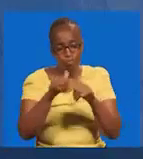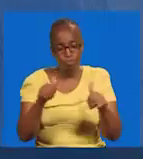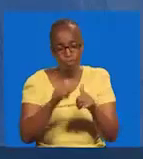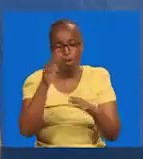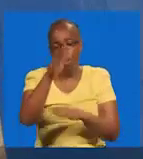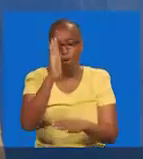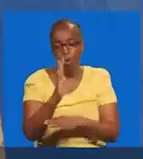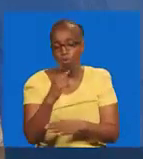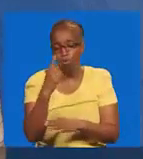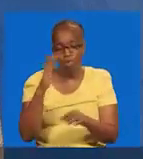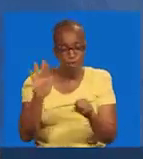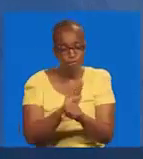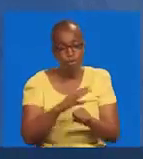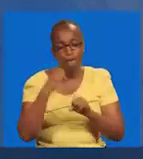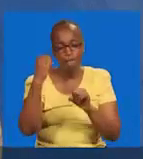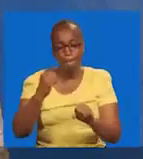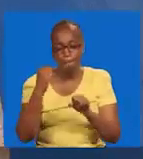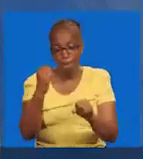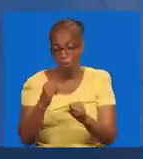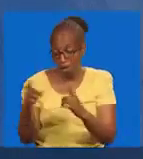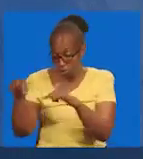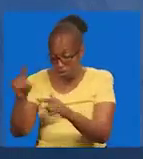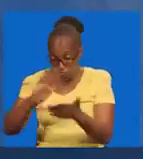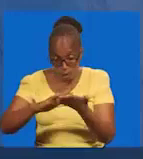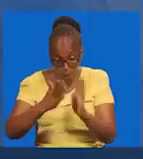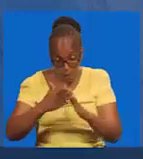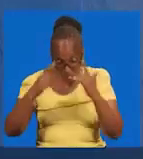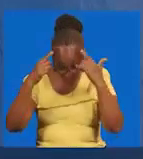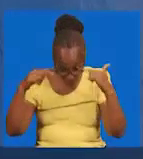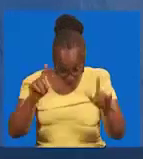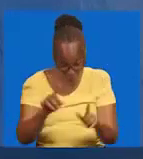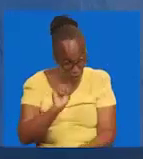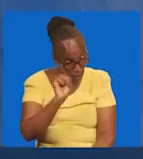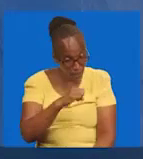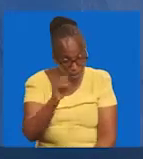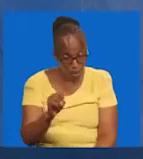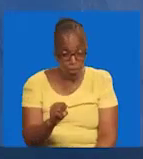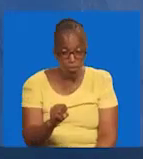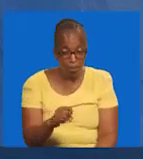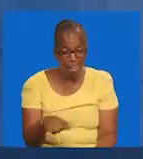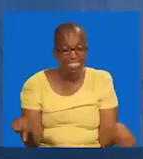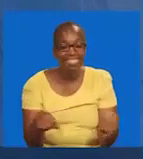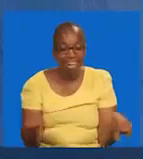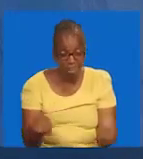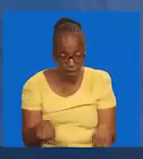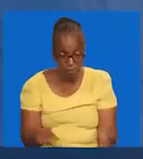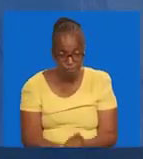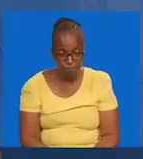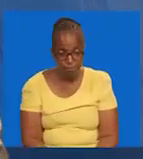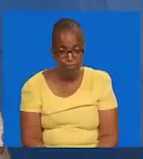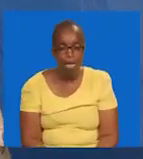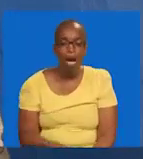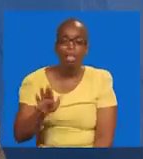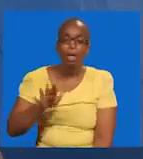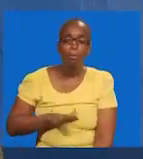mamlaka. Yesu mwenye guvu. Wewe utakua mshindi. Hakuna chakukutisha. Kwanzia leo. Aleluja.